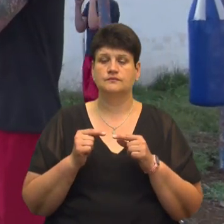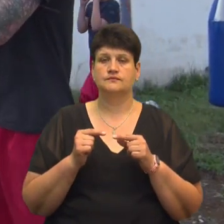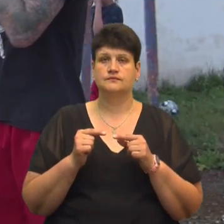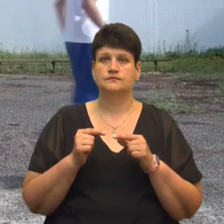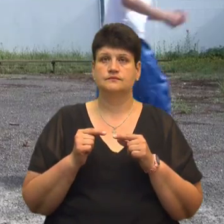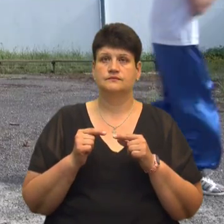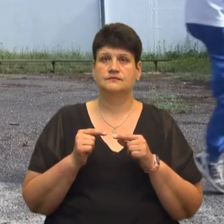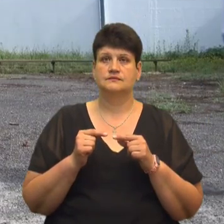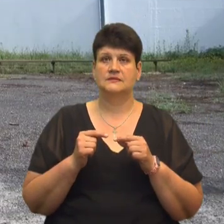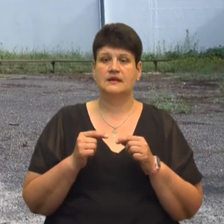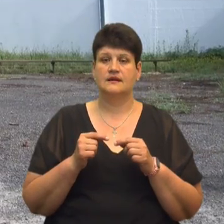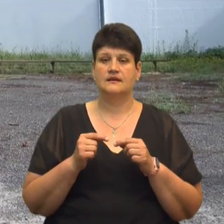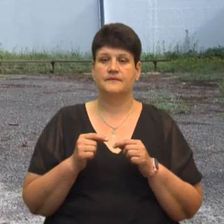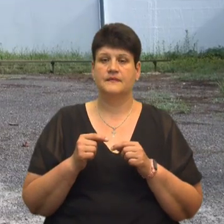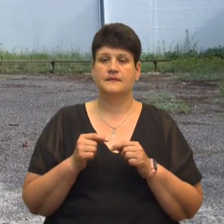Навкреско.